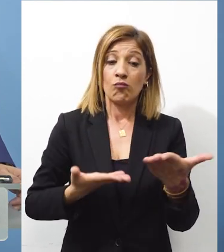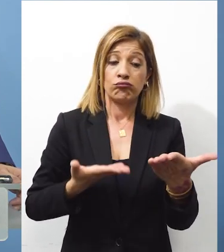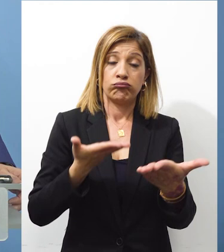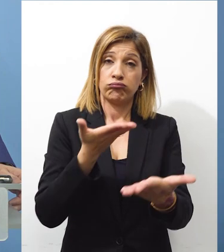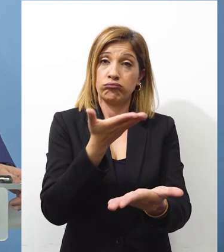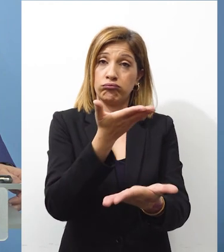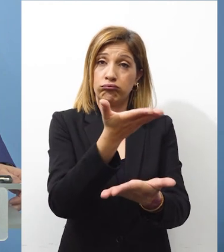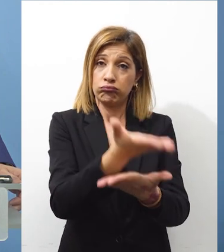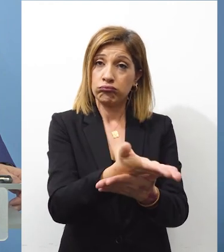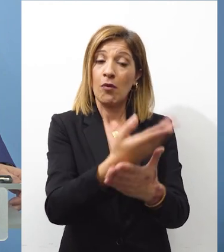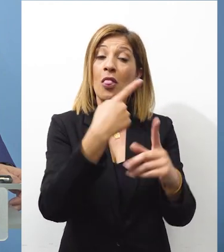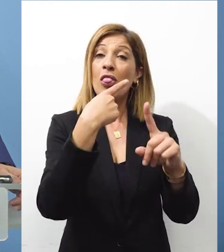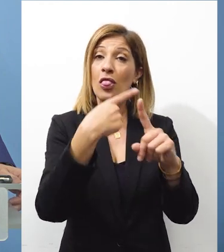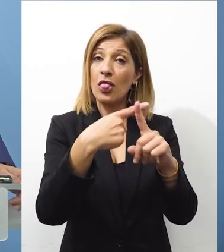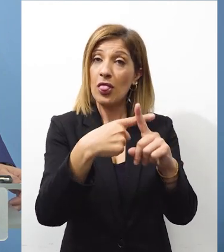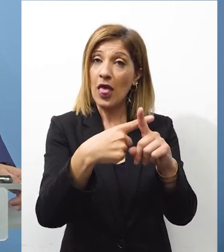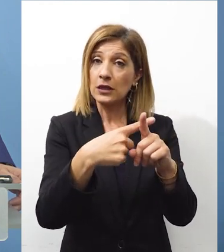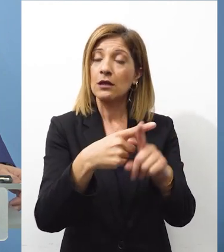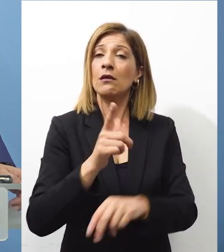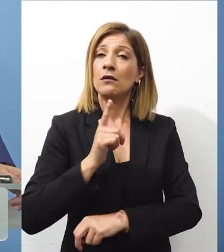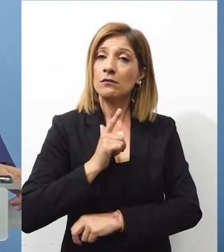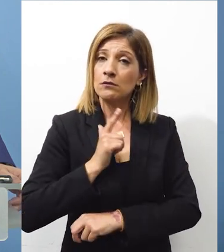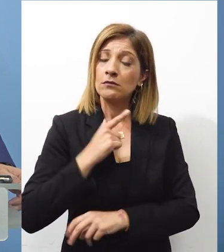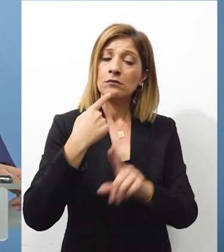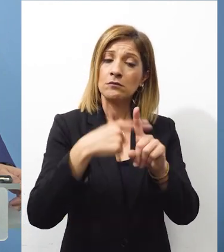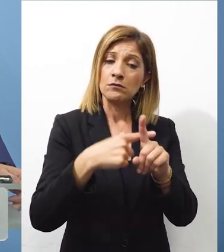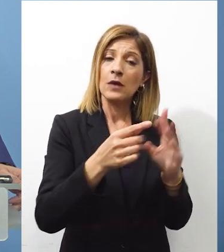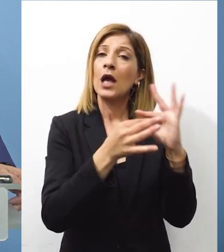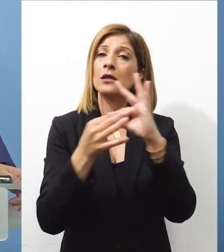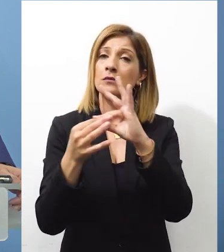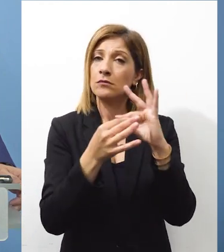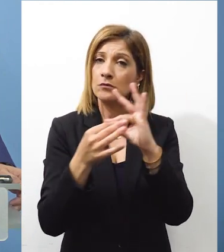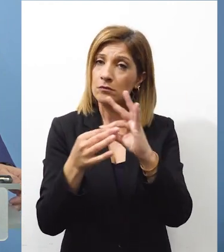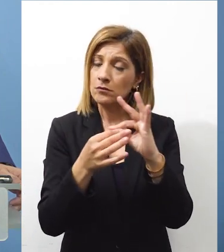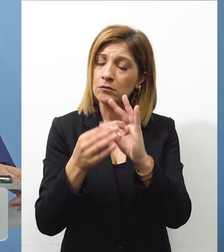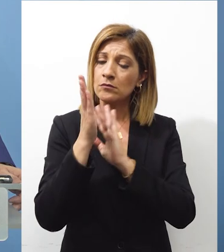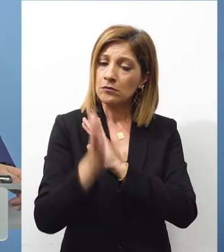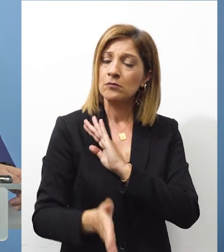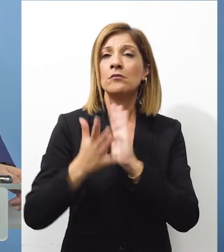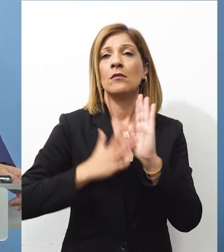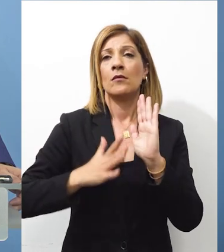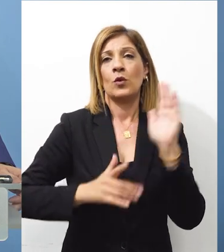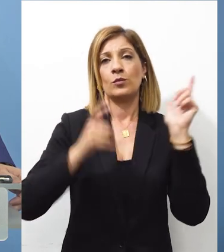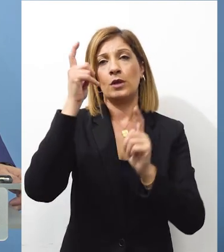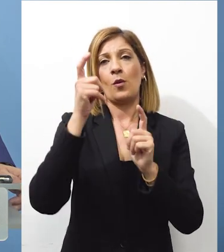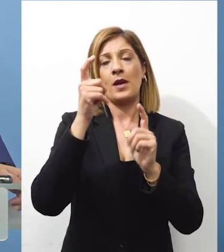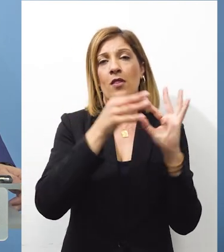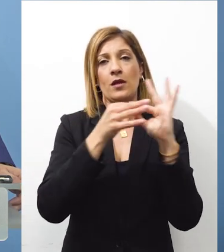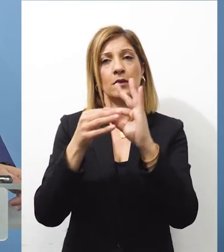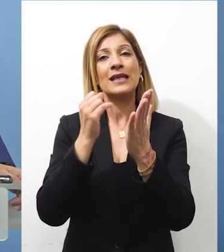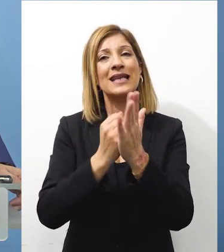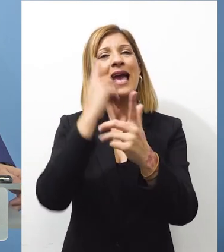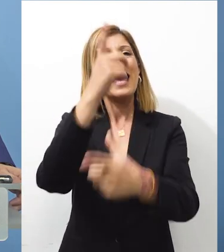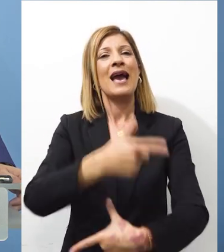Γραμματέα είμαστε θετικοί, παραμένουμε θετικοί και θα συνεχίσουμε να συνεργαζόμαστε πολύ εντατικά με τα Ενωμένα Έθνη και με την προσωπική